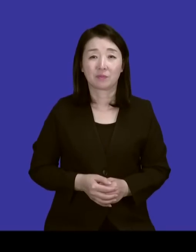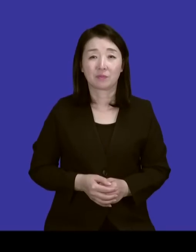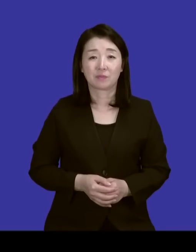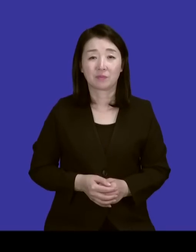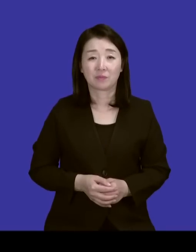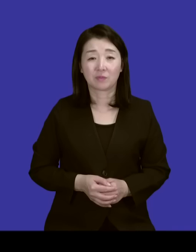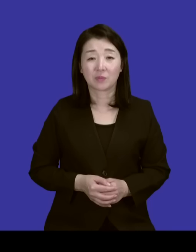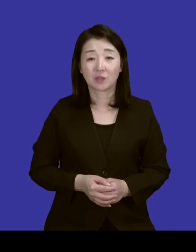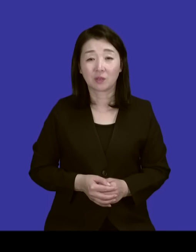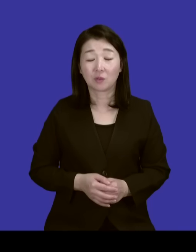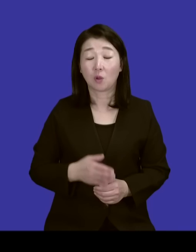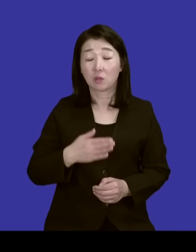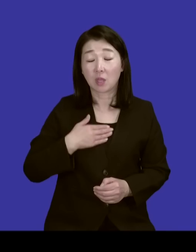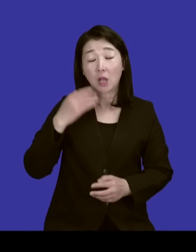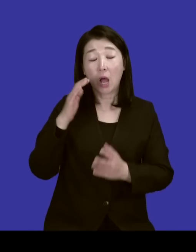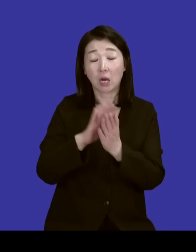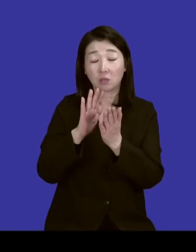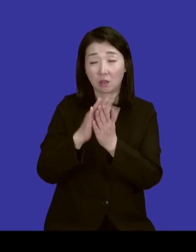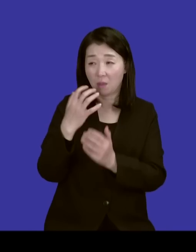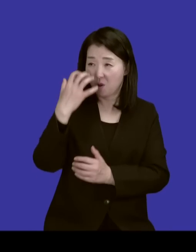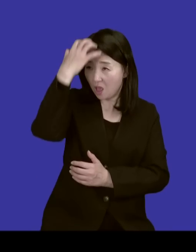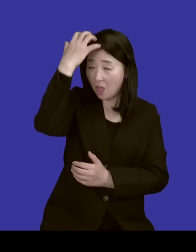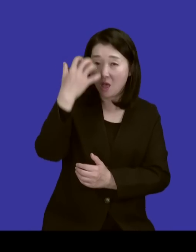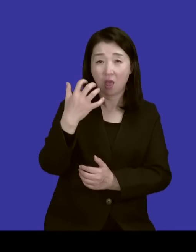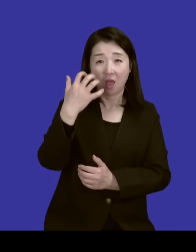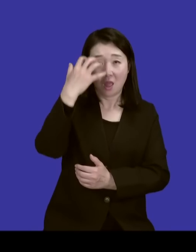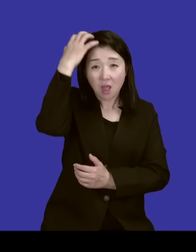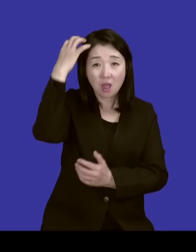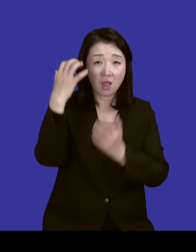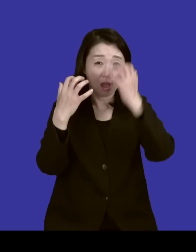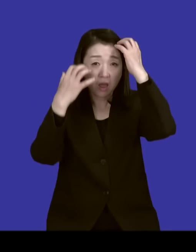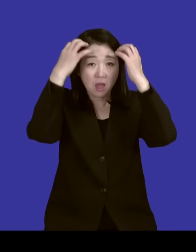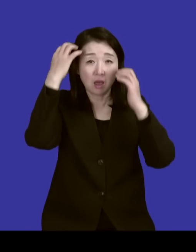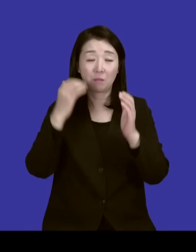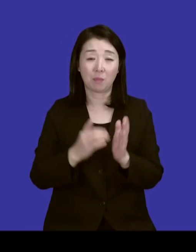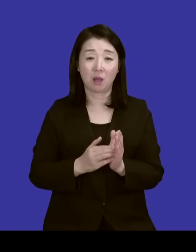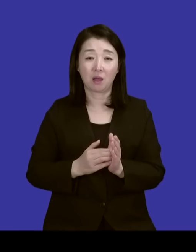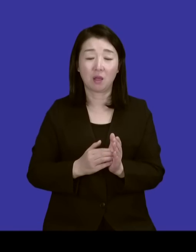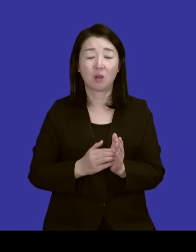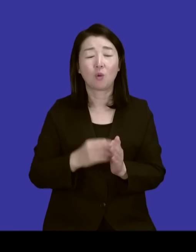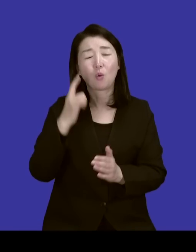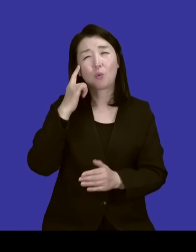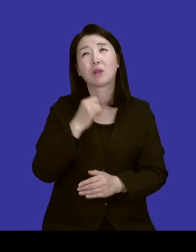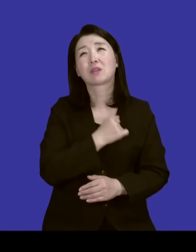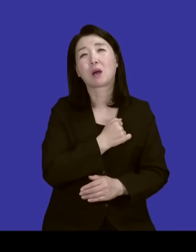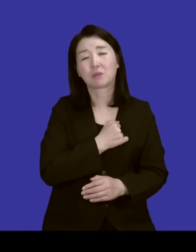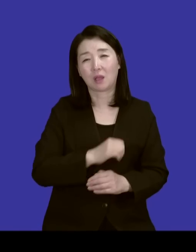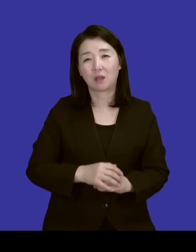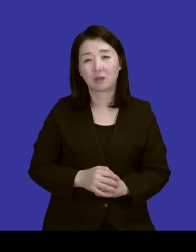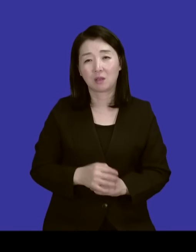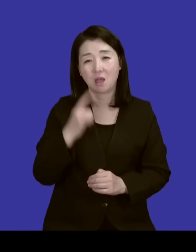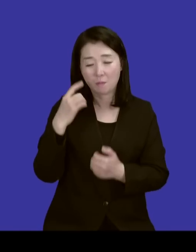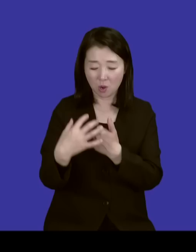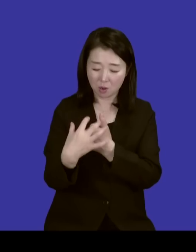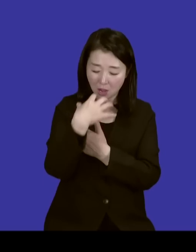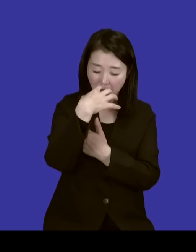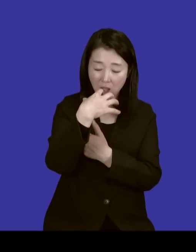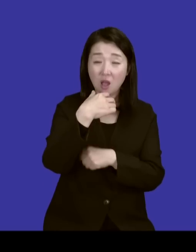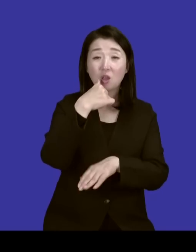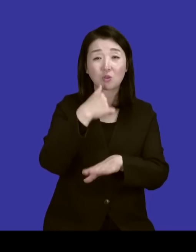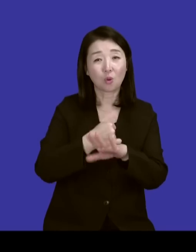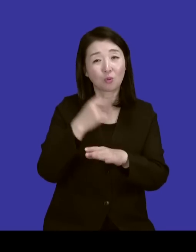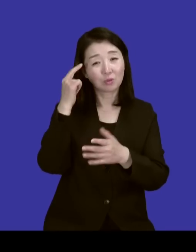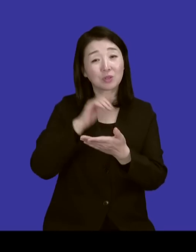빡빡 그리고 제 머리를 빡빡 깎아버렸어요. 제가 이렇게 해가지고 그냥 답답해가지고 머리를 빡빡 깎고 나니 시원하더라고요.